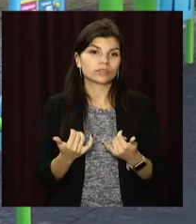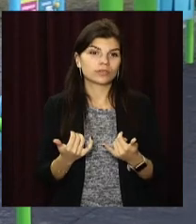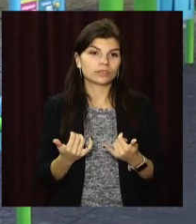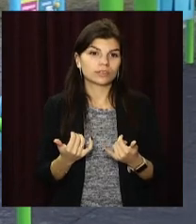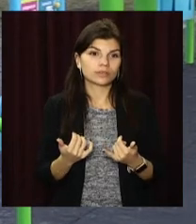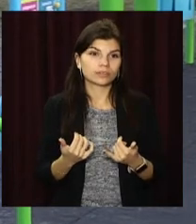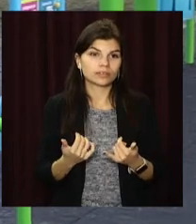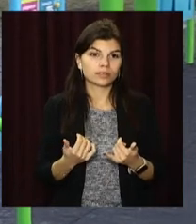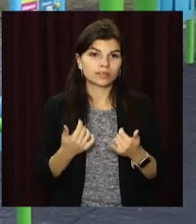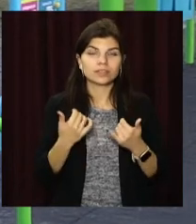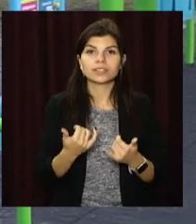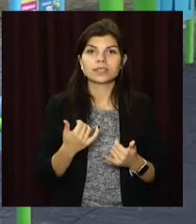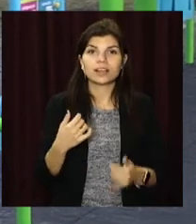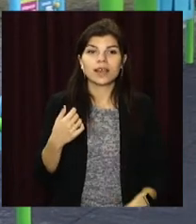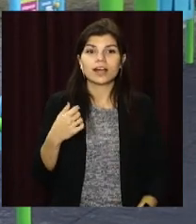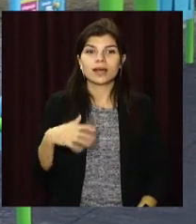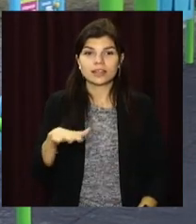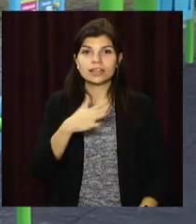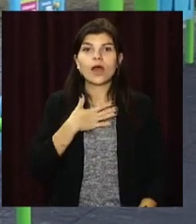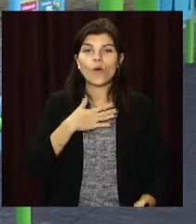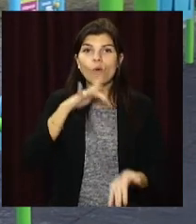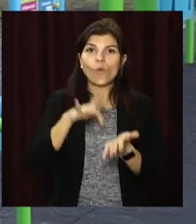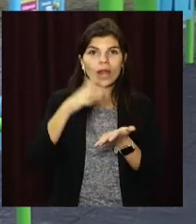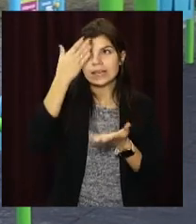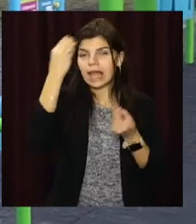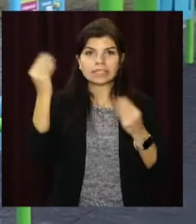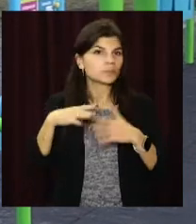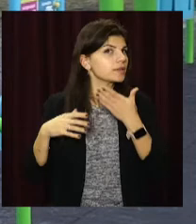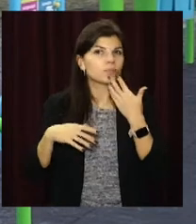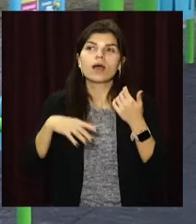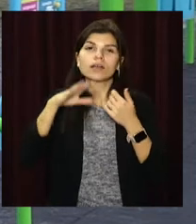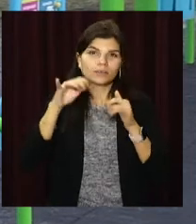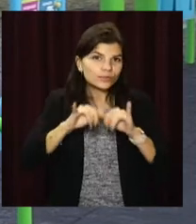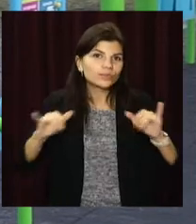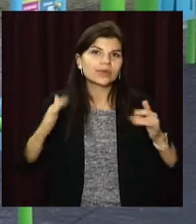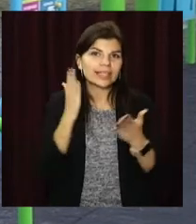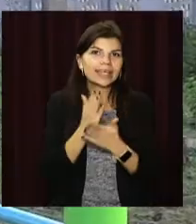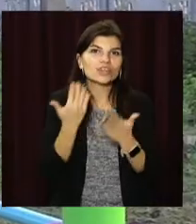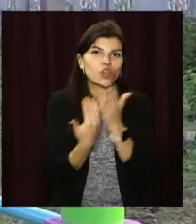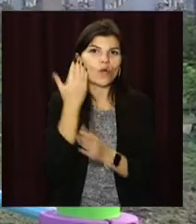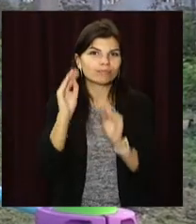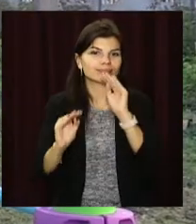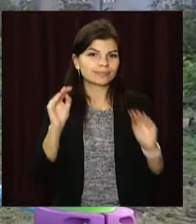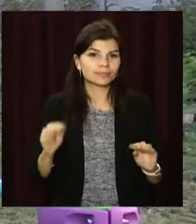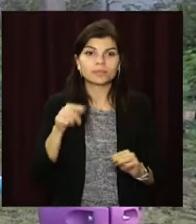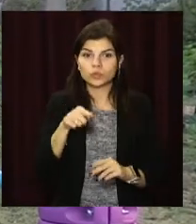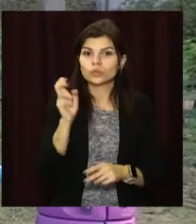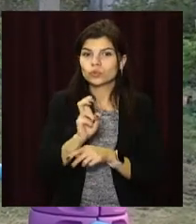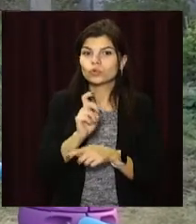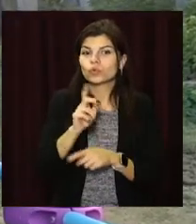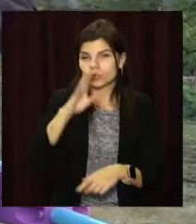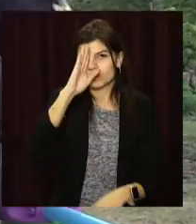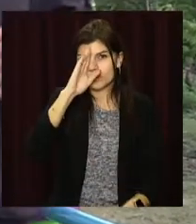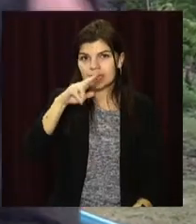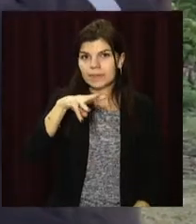Зараз за місцем наш ніхто не забуває, розпространяють все. Все подобається. Регулярно сюди ходить і